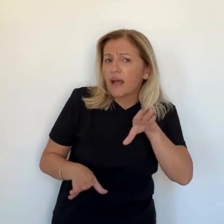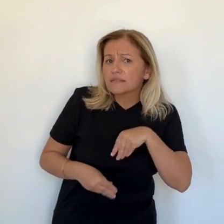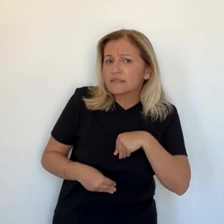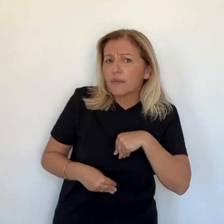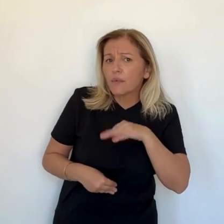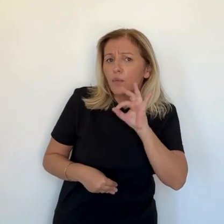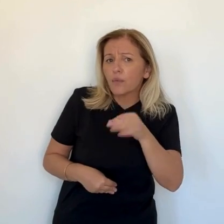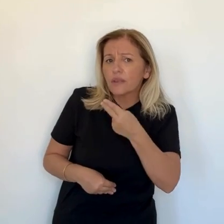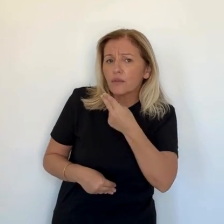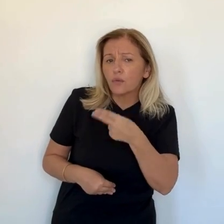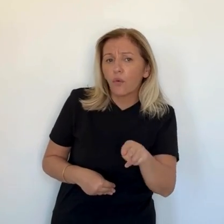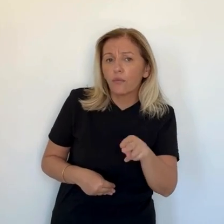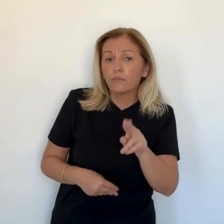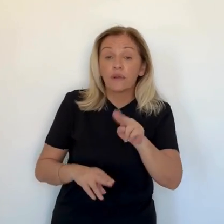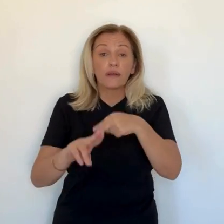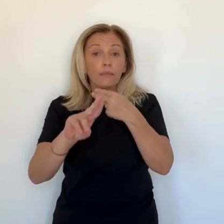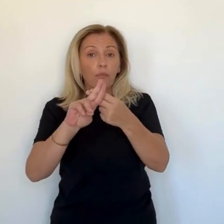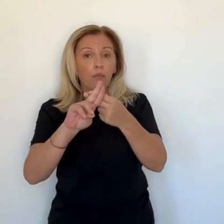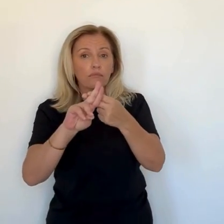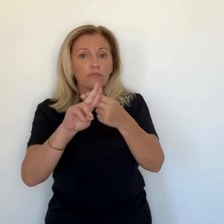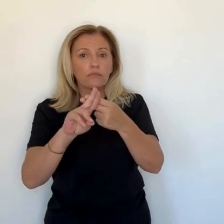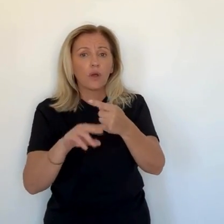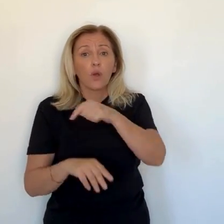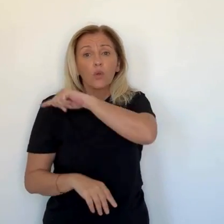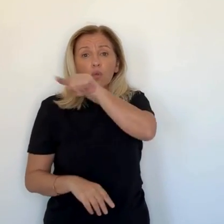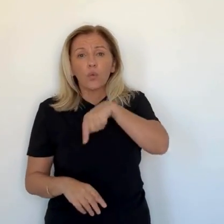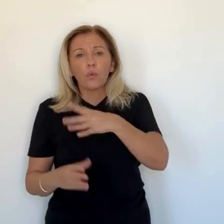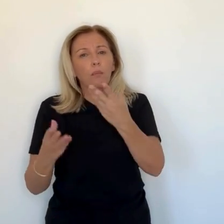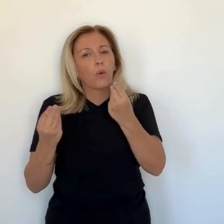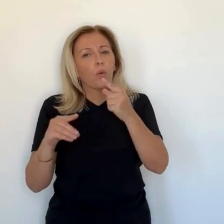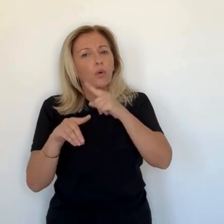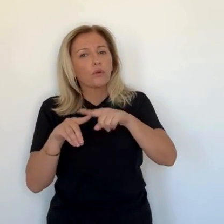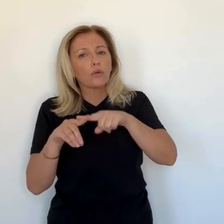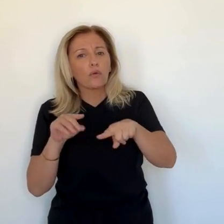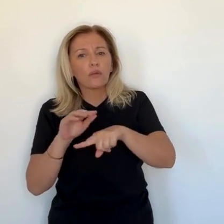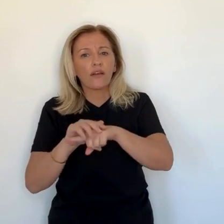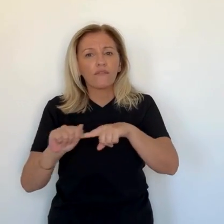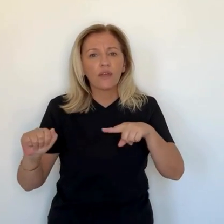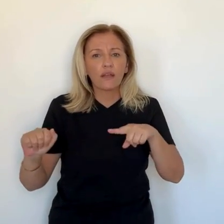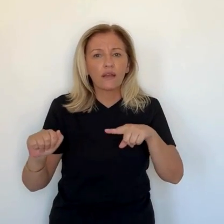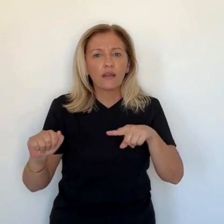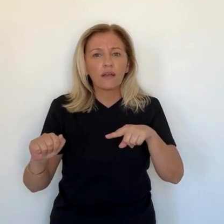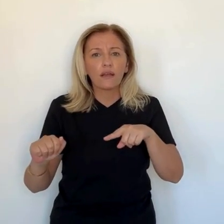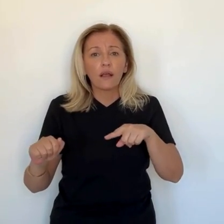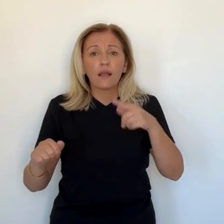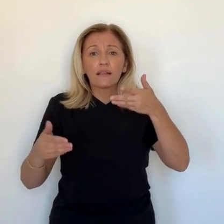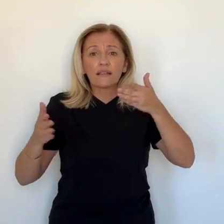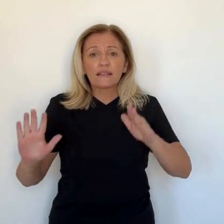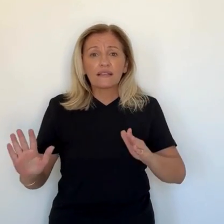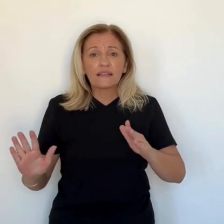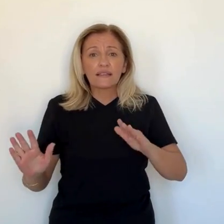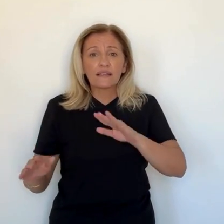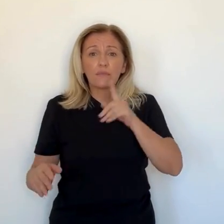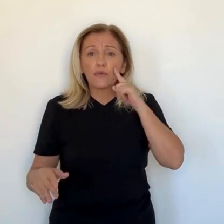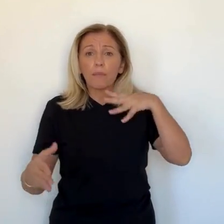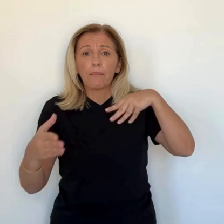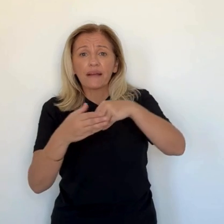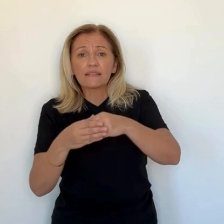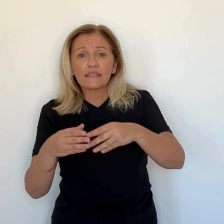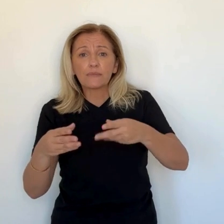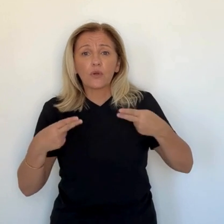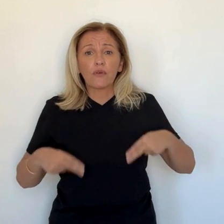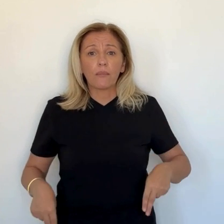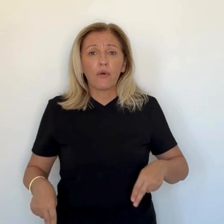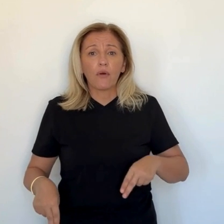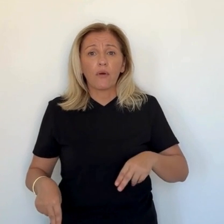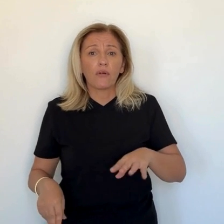participation au gouvernement à titre personnel. Laurent Marcangy accepterait-il d'y participer ? Réponse. Nous